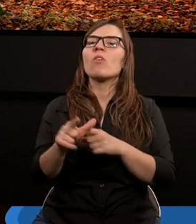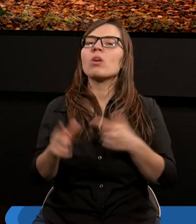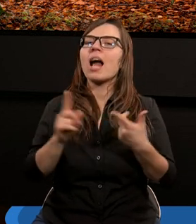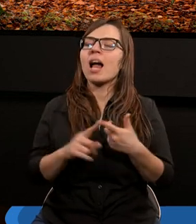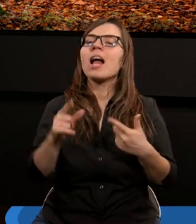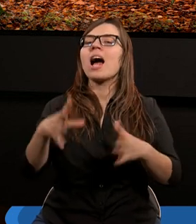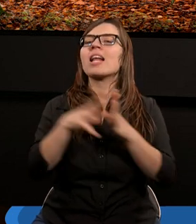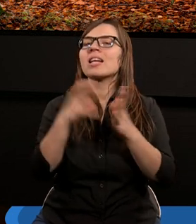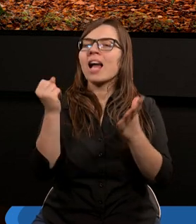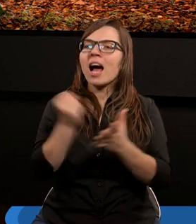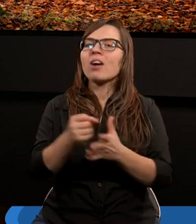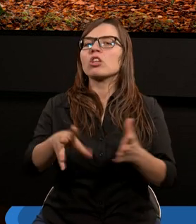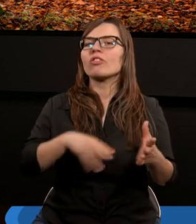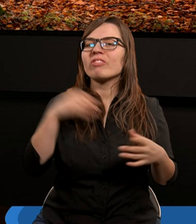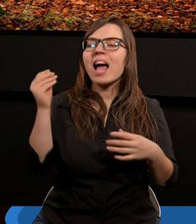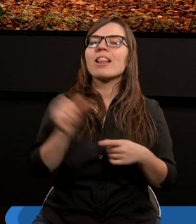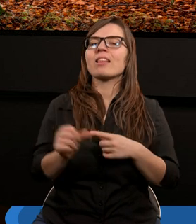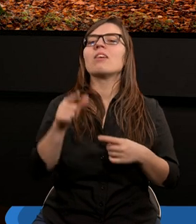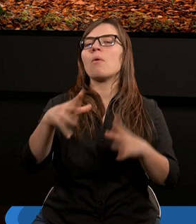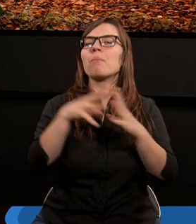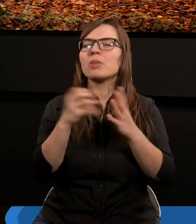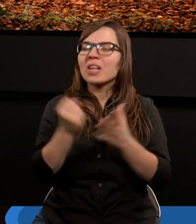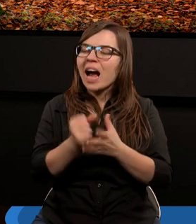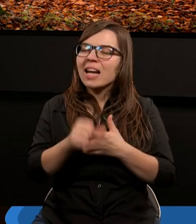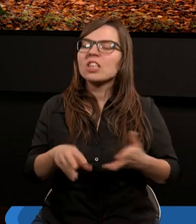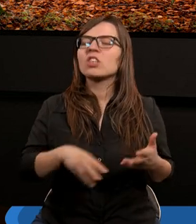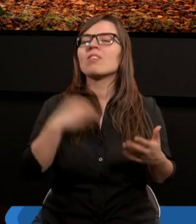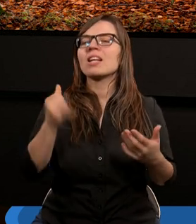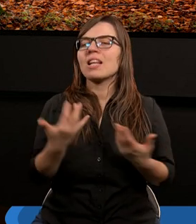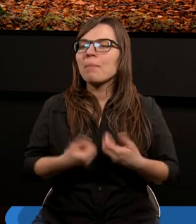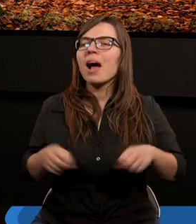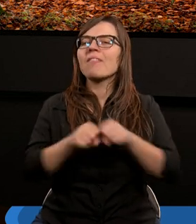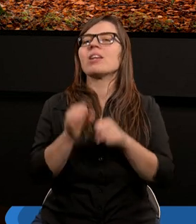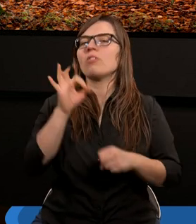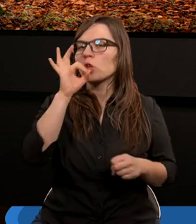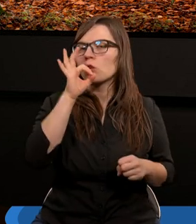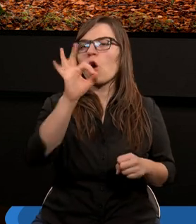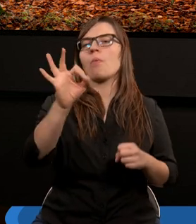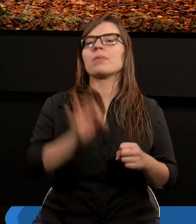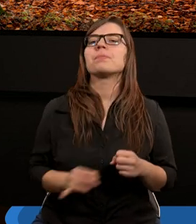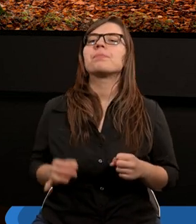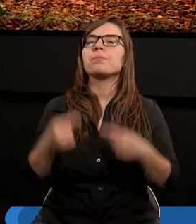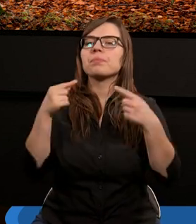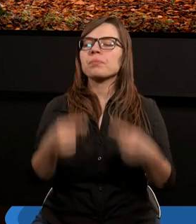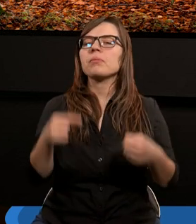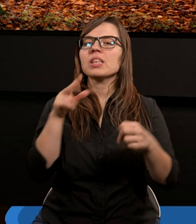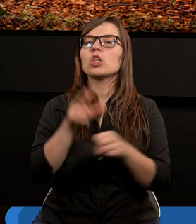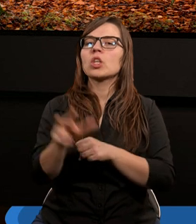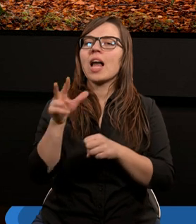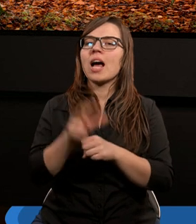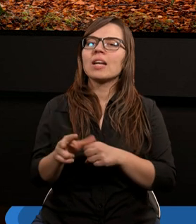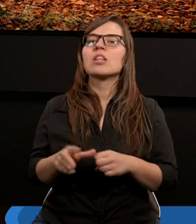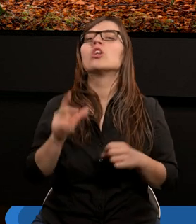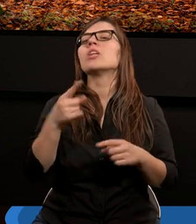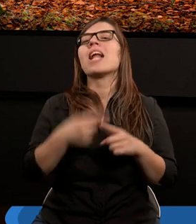Tak więc zakon jest święty. Przykazanie jest święte i sprawiedliwe i dobre. Wierszu trzynastym.